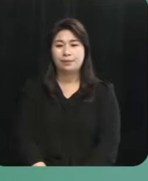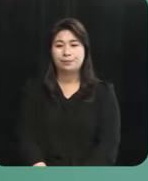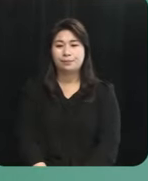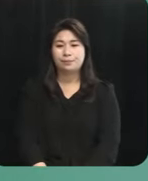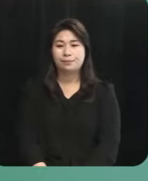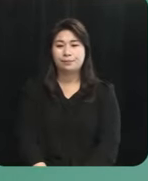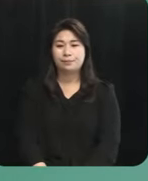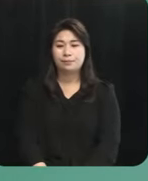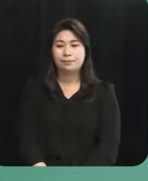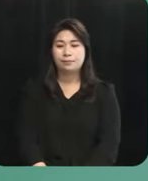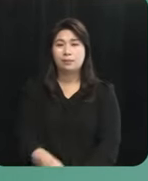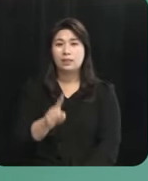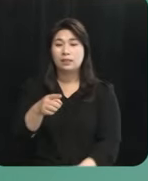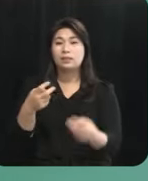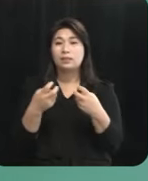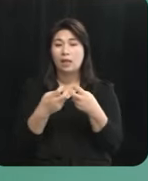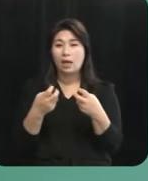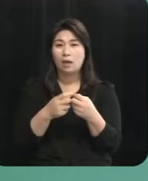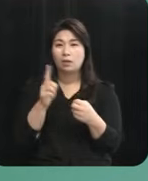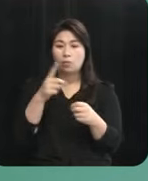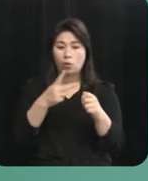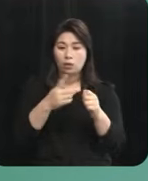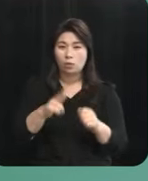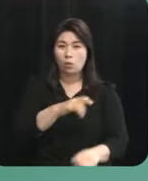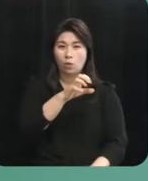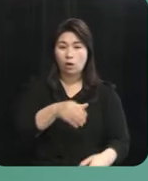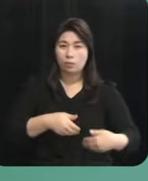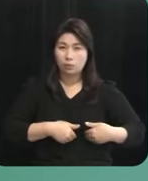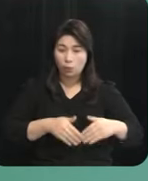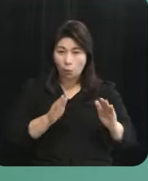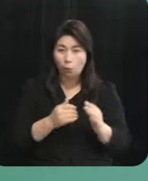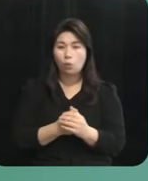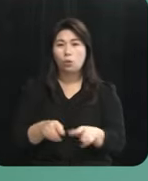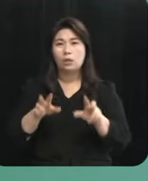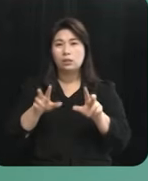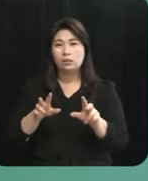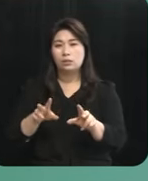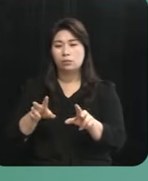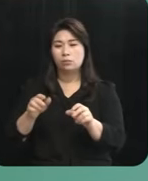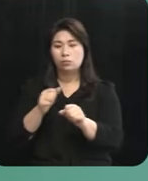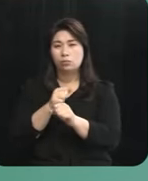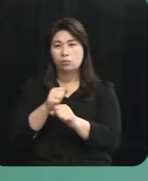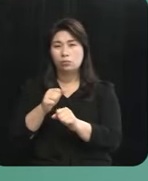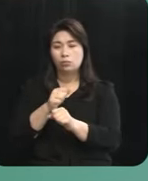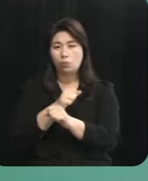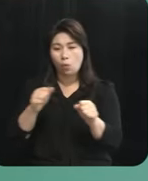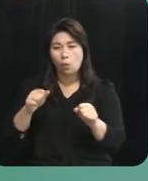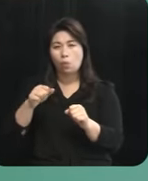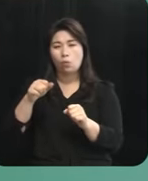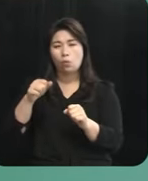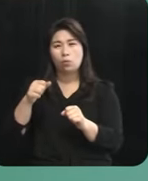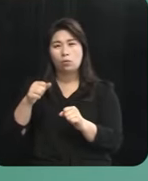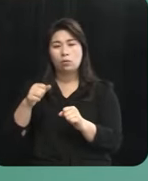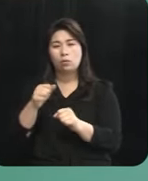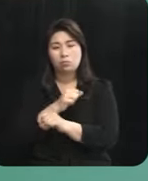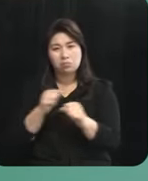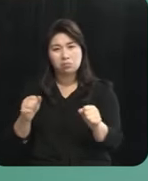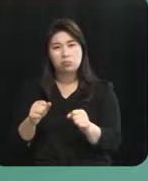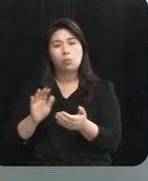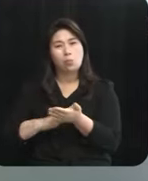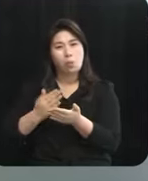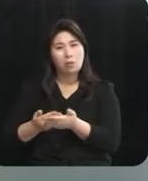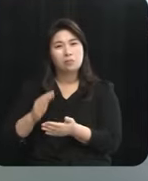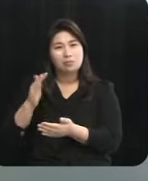그 대안은 제1공항 필요 없고요 지금 현 공항을 확충해서 다시 확충해서